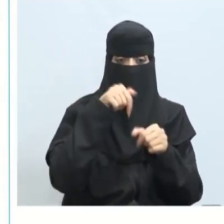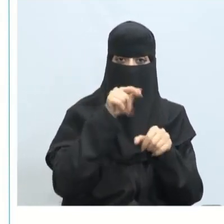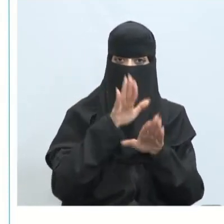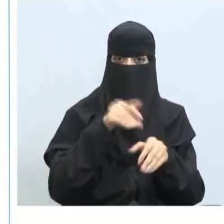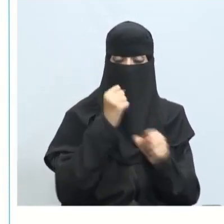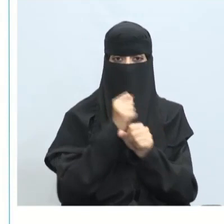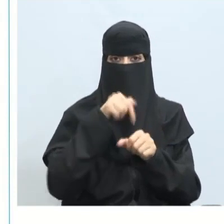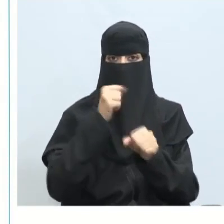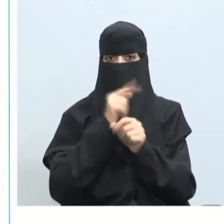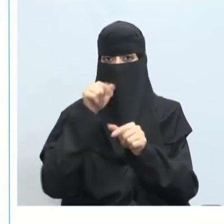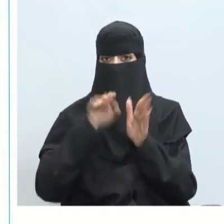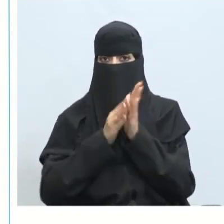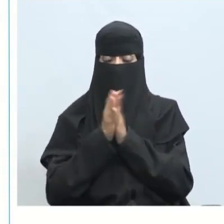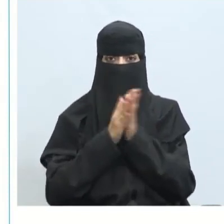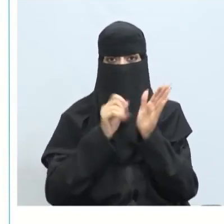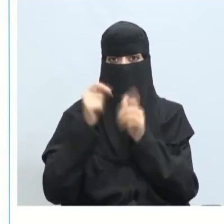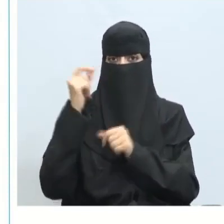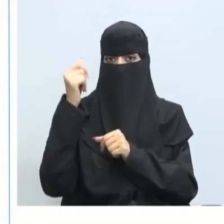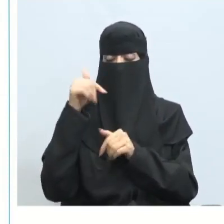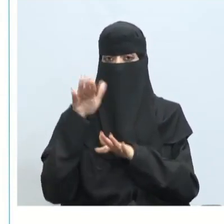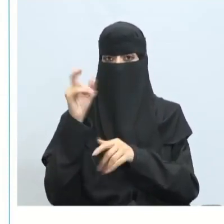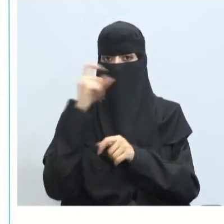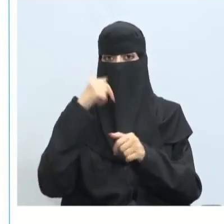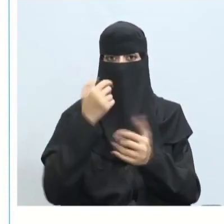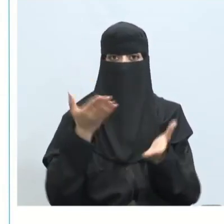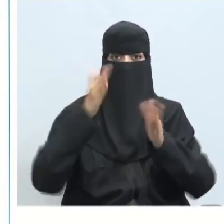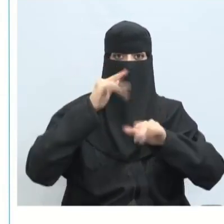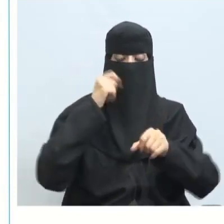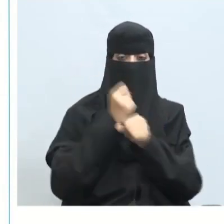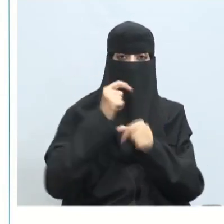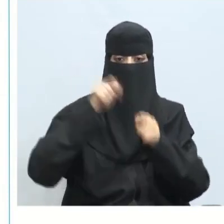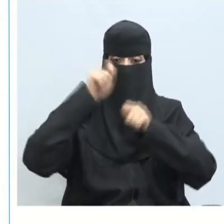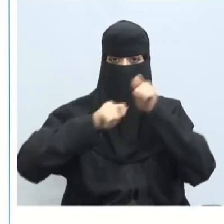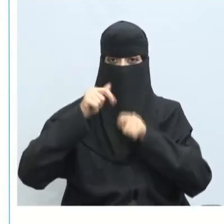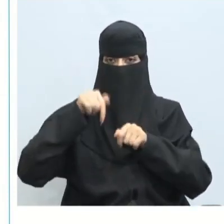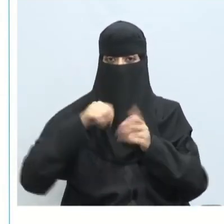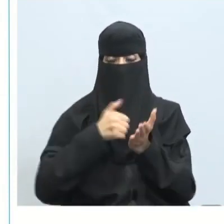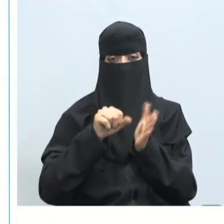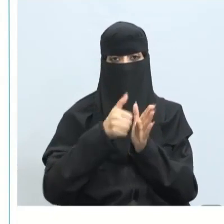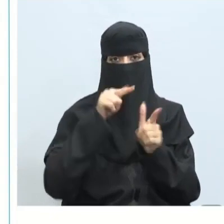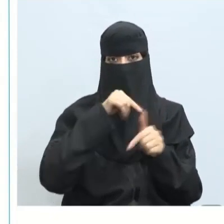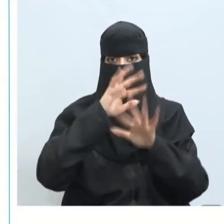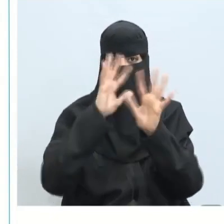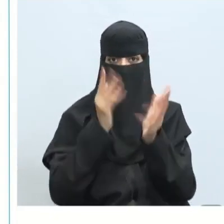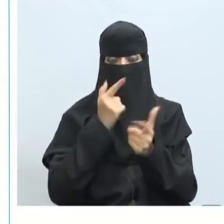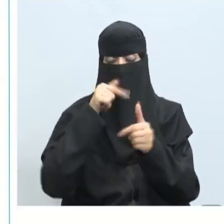المهام المحفزات الرواتب كثرة الأعباء استخدام الأدوات الحديثة كل ذلك قد يكون